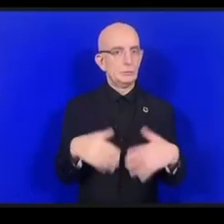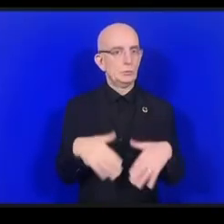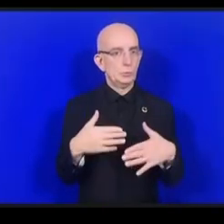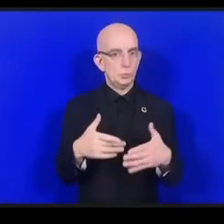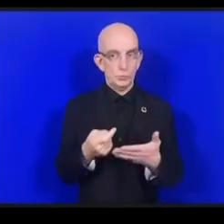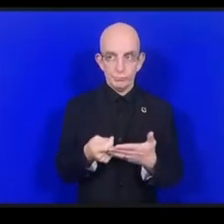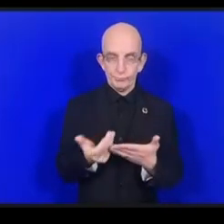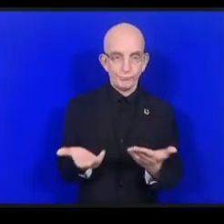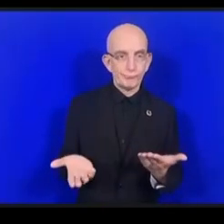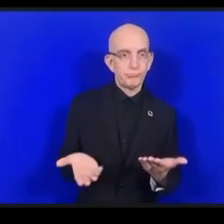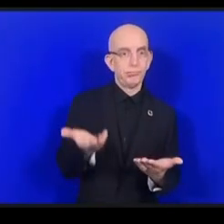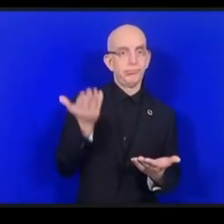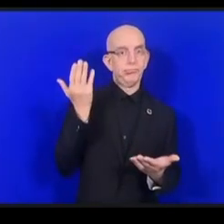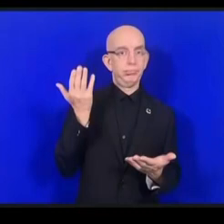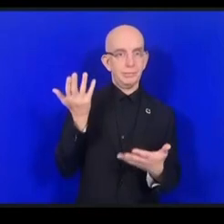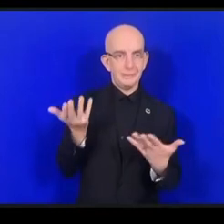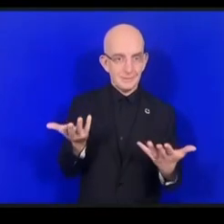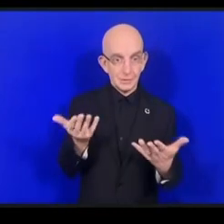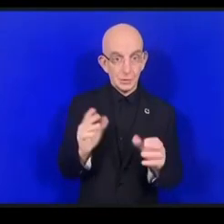النفاذ إلى الإنترنت